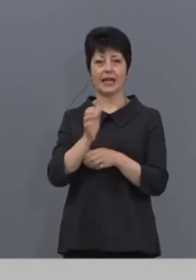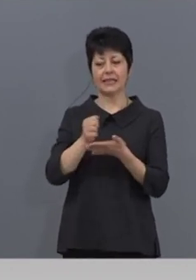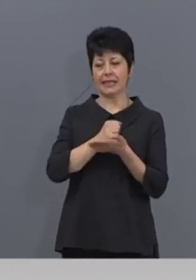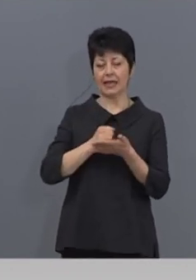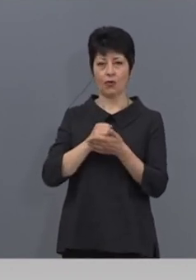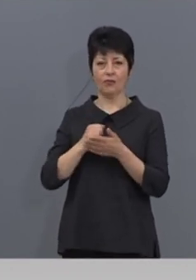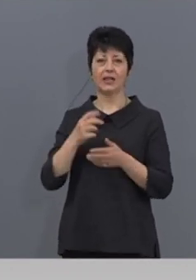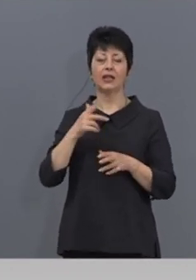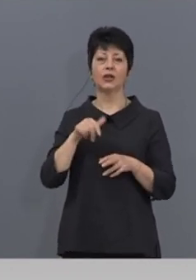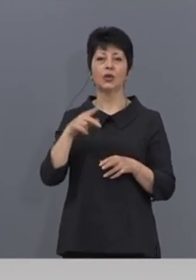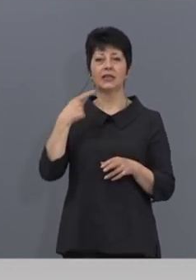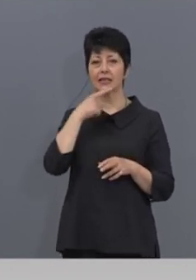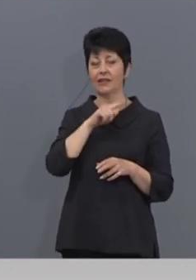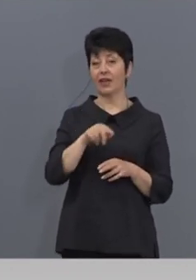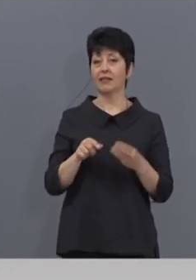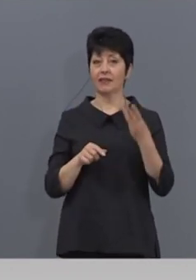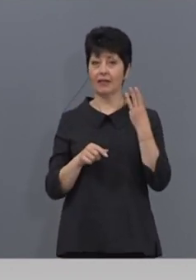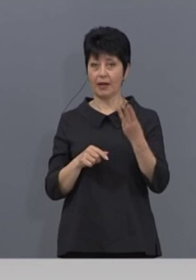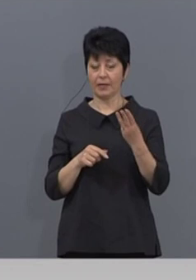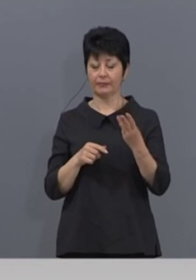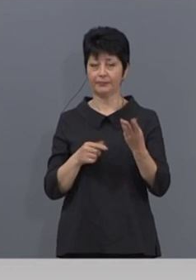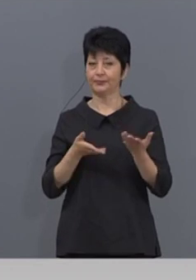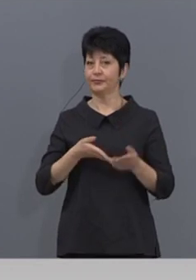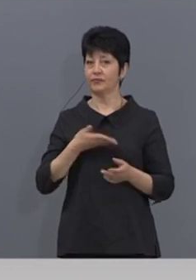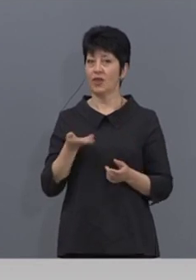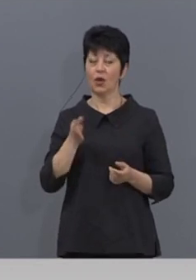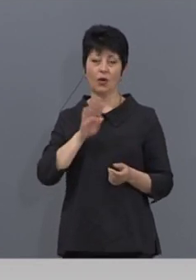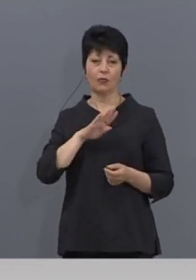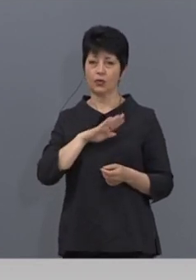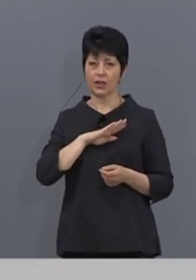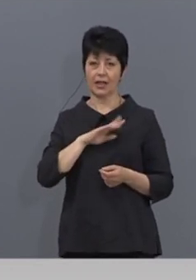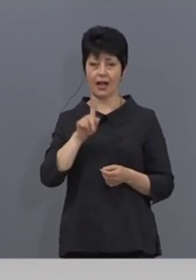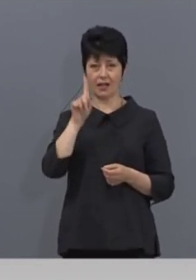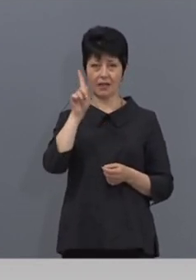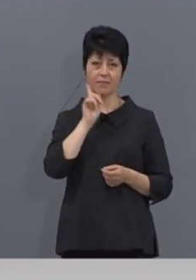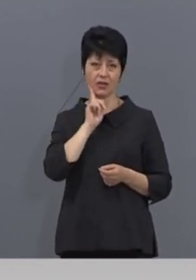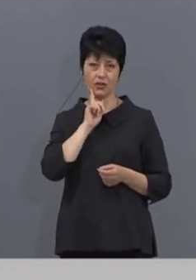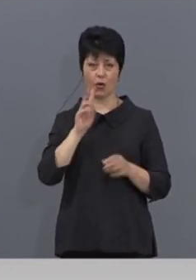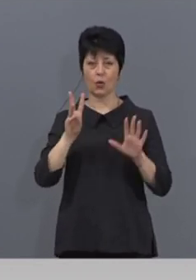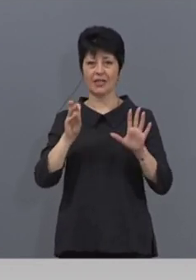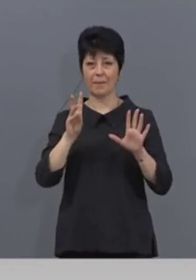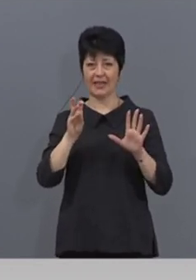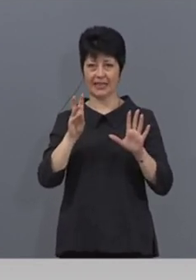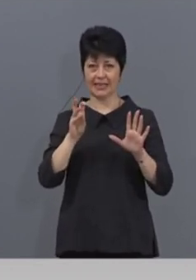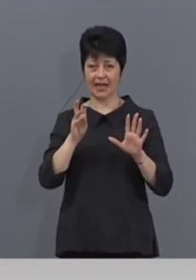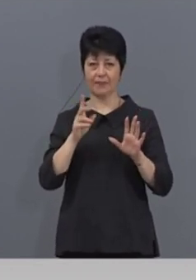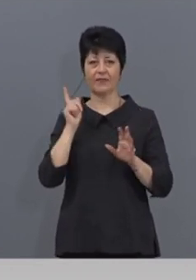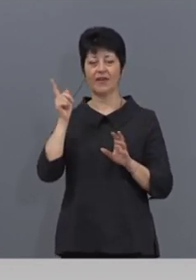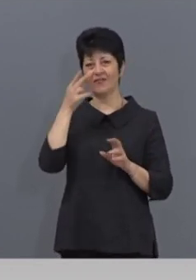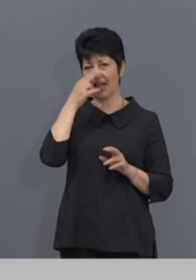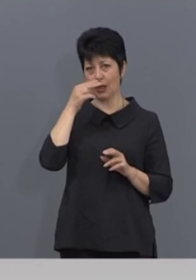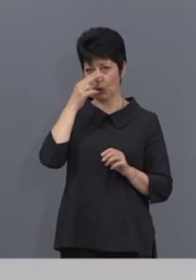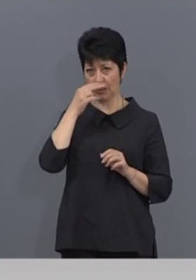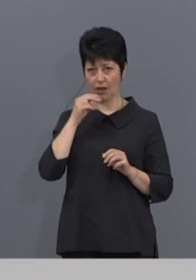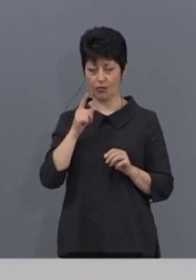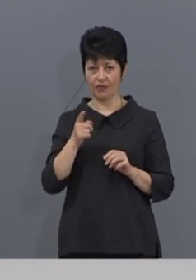от Сливен 3. Починали. Един мъж на 80 години от М. Бал Велико Търново